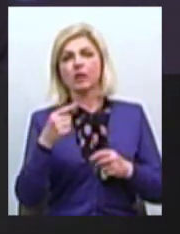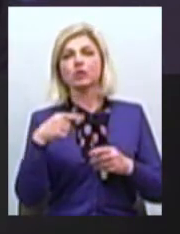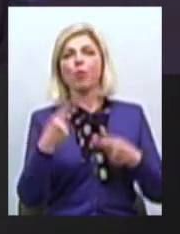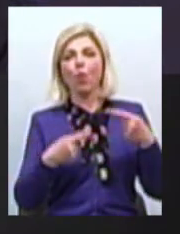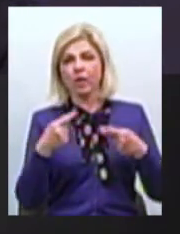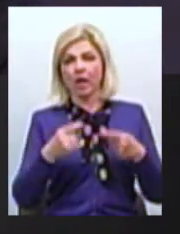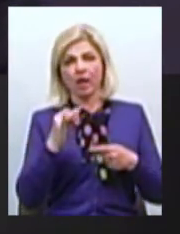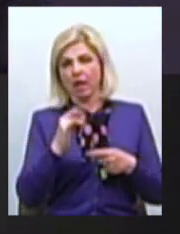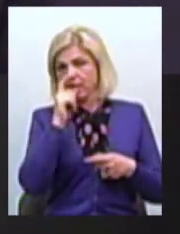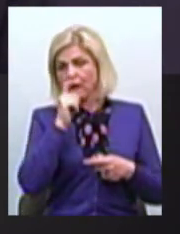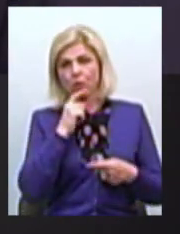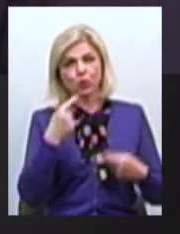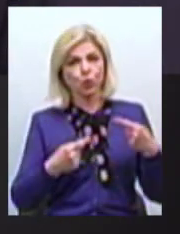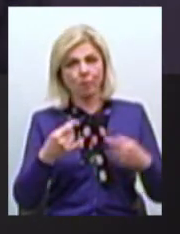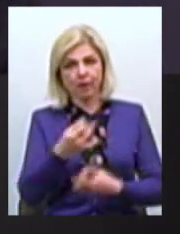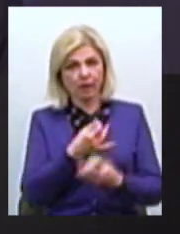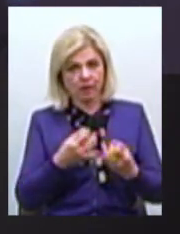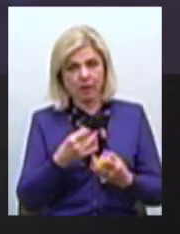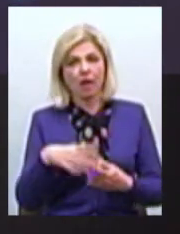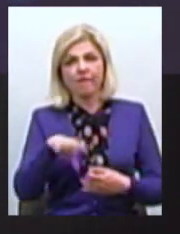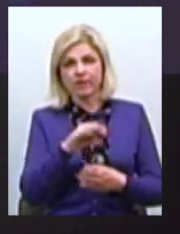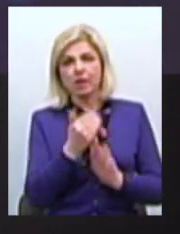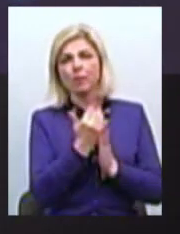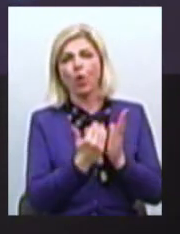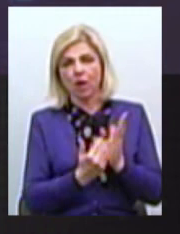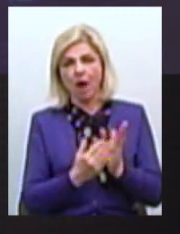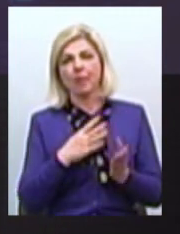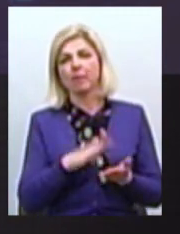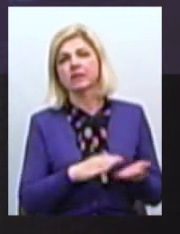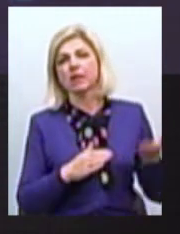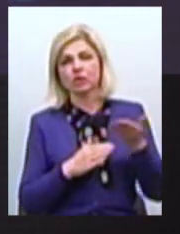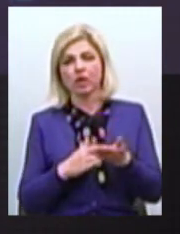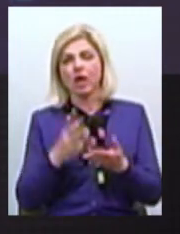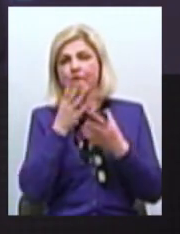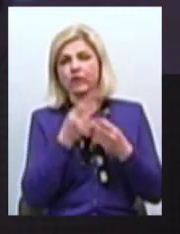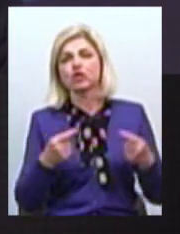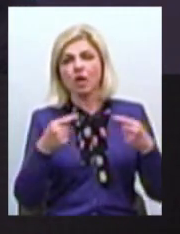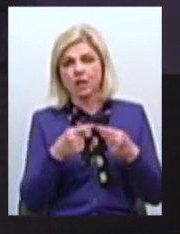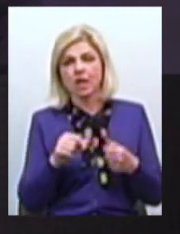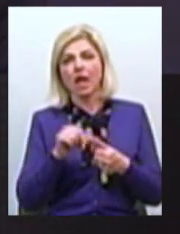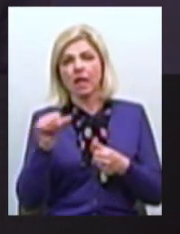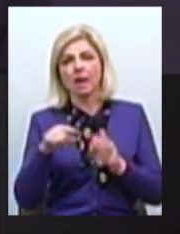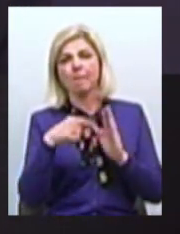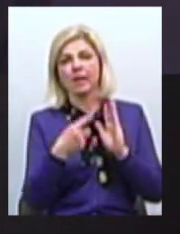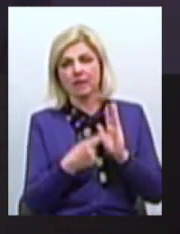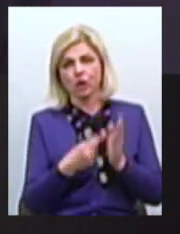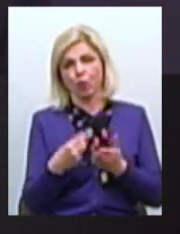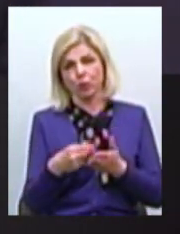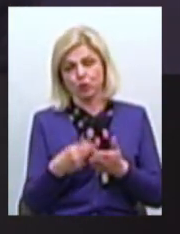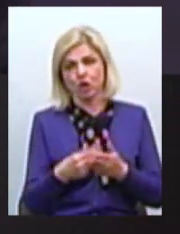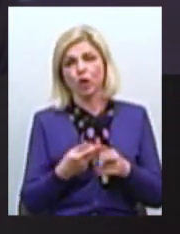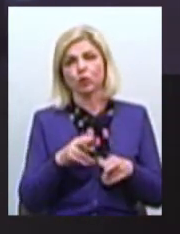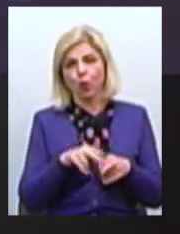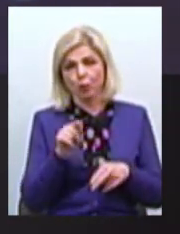непорозумінь Всі програми зайшли вчасно, всі окрім питання бюджету Тому сесія збиралася як